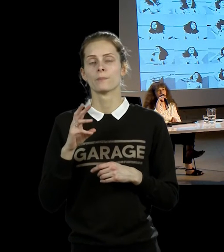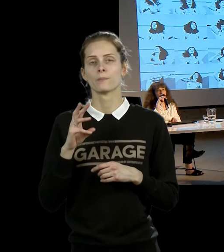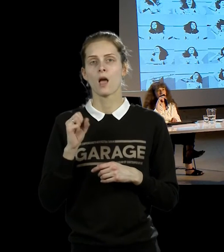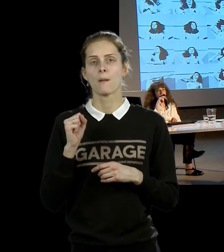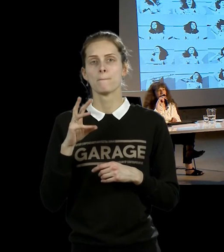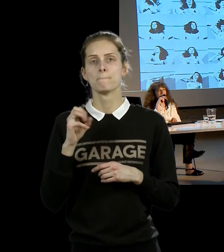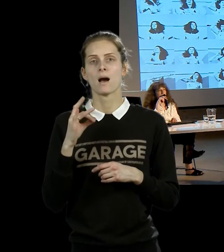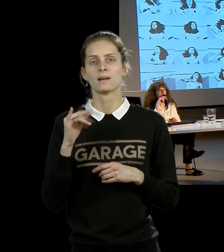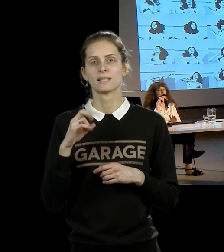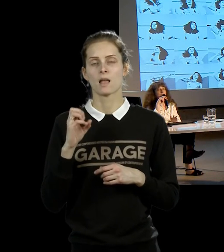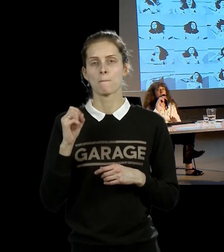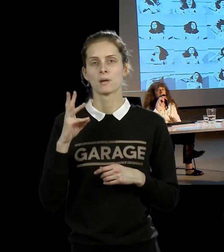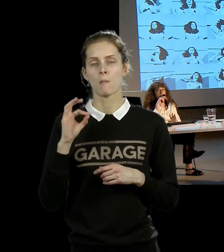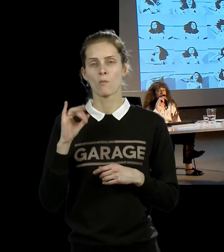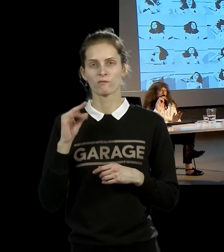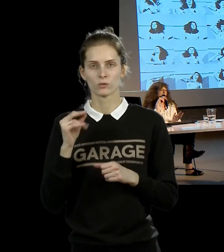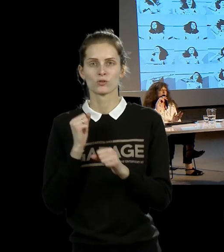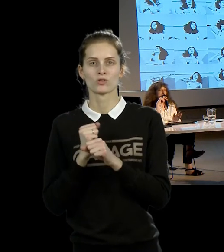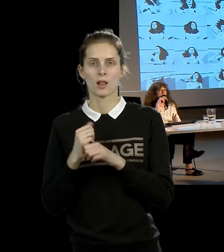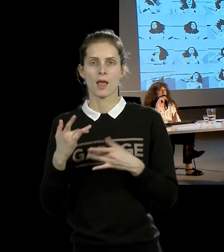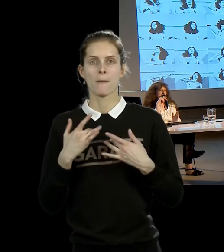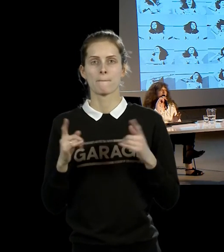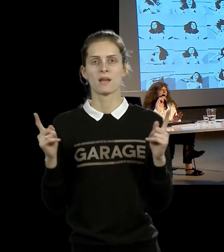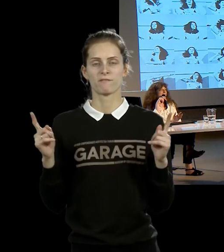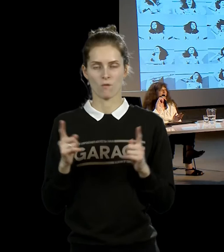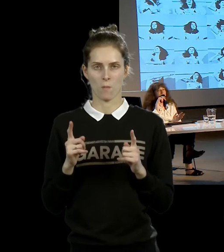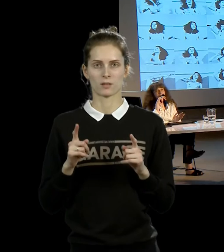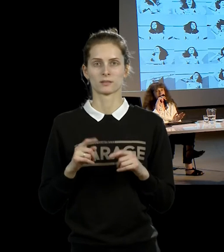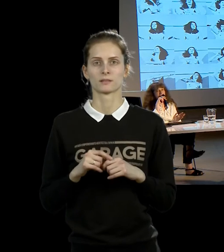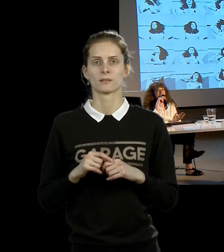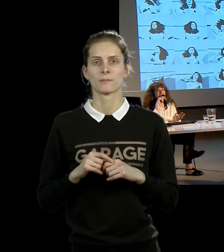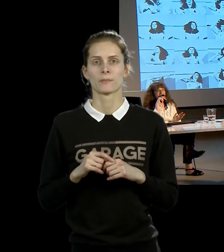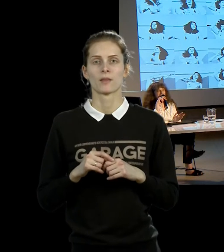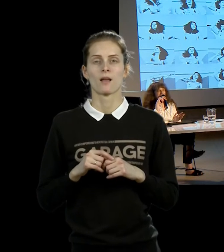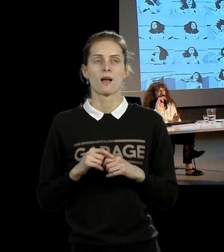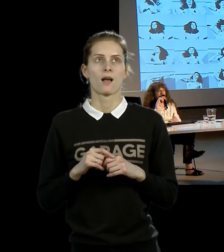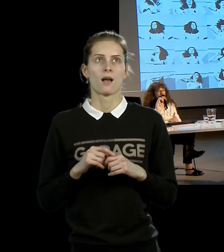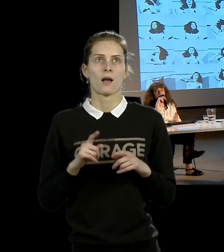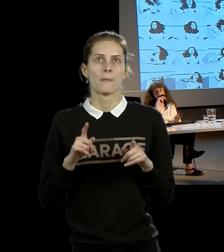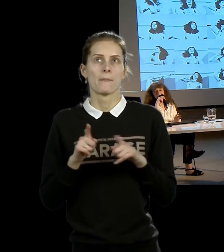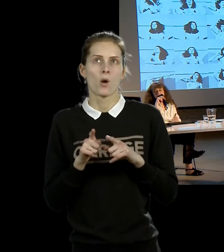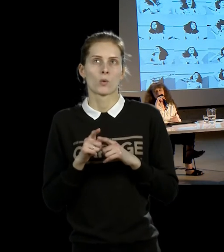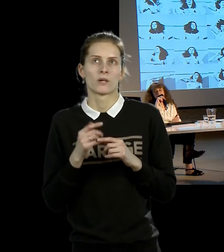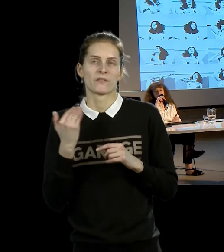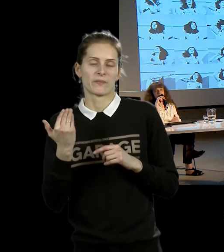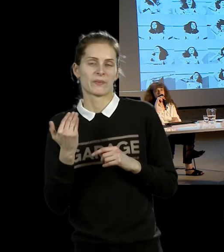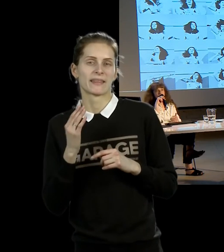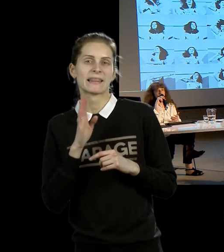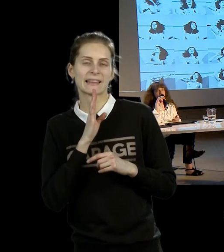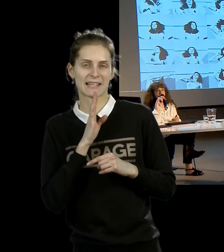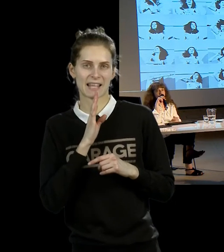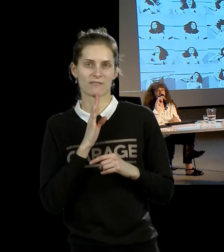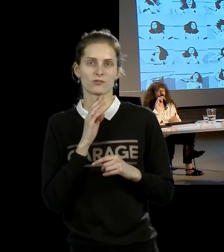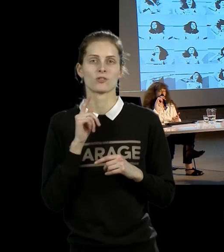художник должен быть красивым, искусство короника». Такая вполне девичья акция, заключающаяся в том, что